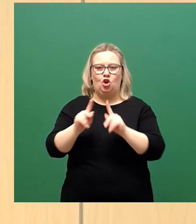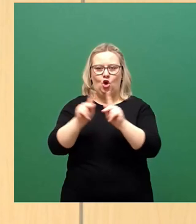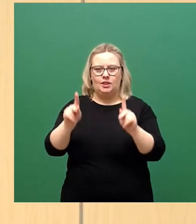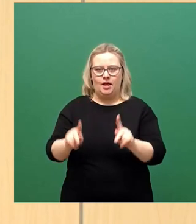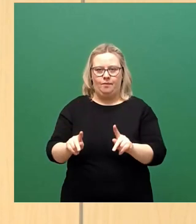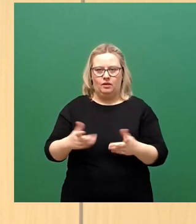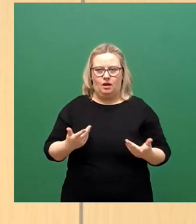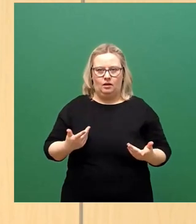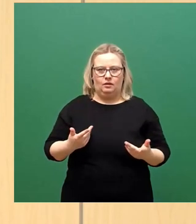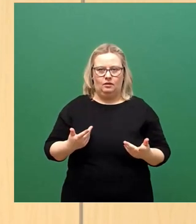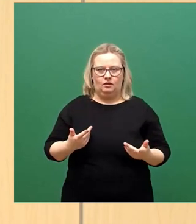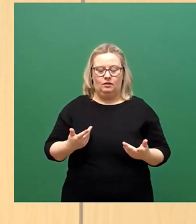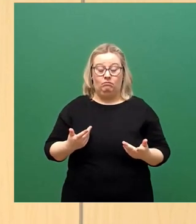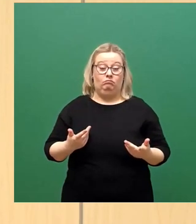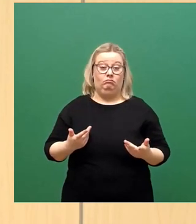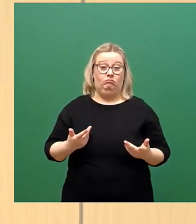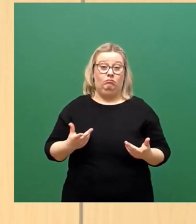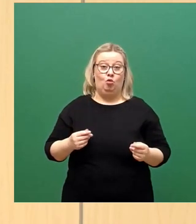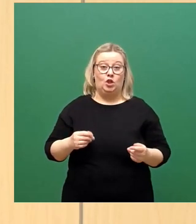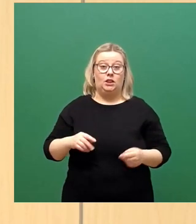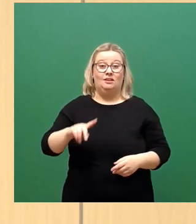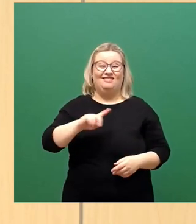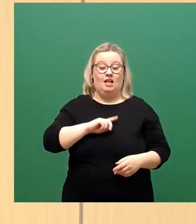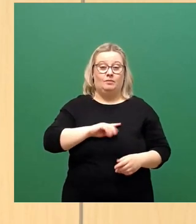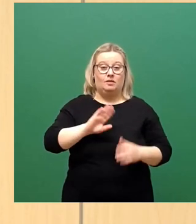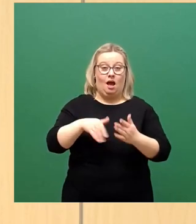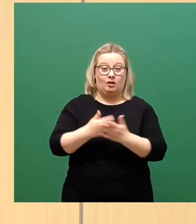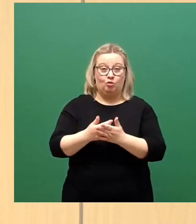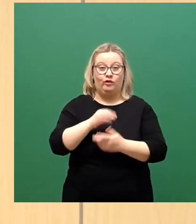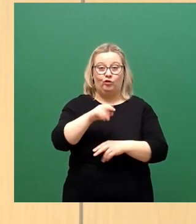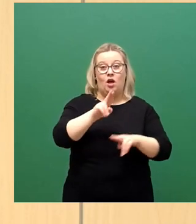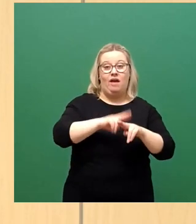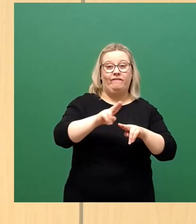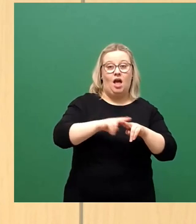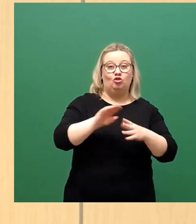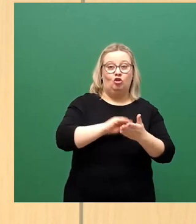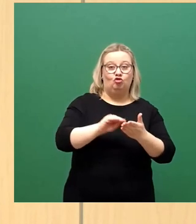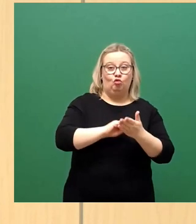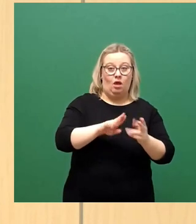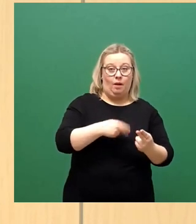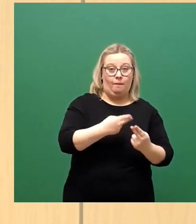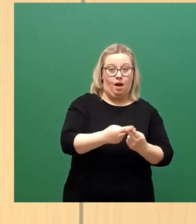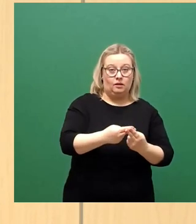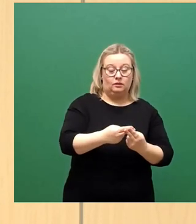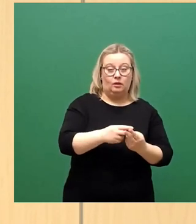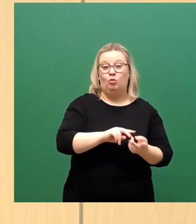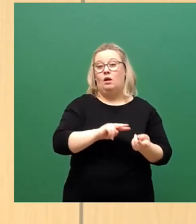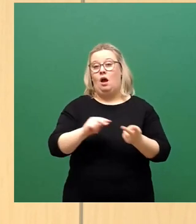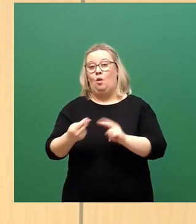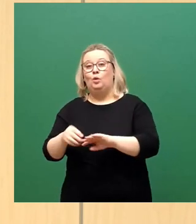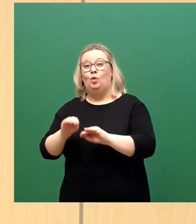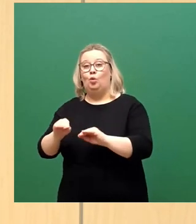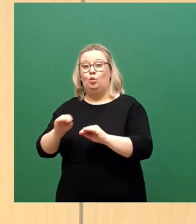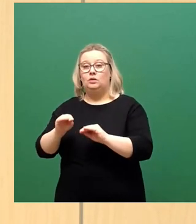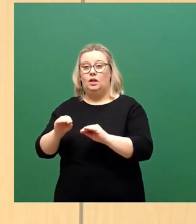Einfach gesagt, ich kann ein Angebot, was für eine Werkstattschule funktioniert, nicht einfach für einen Unterricht mit Fibel übertragen.